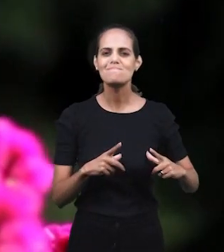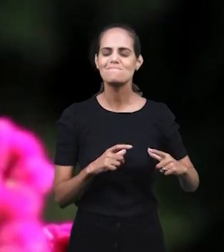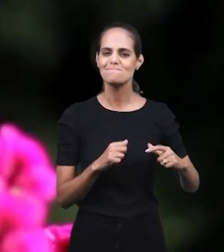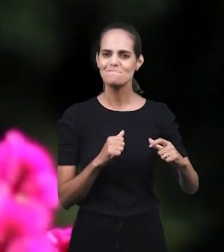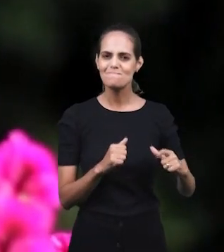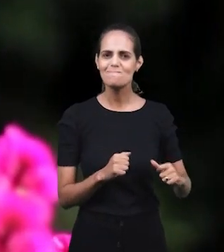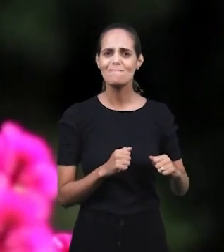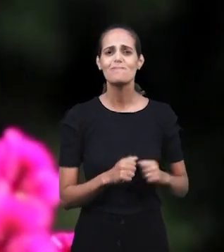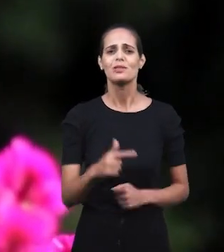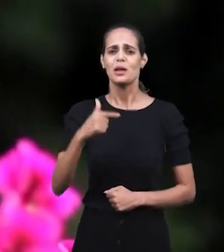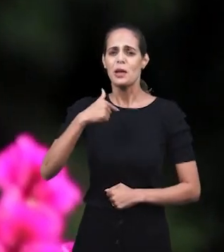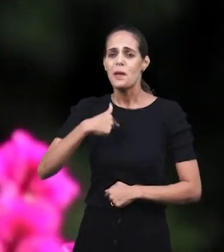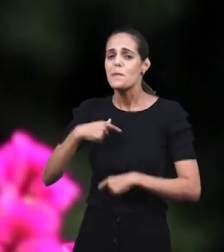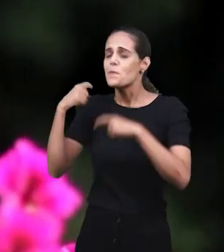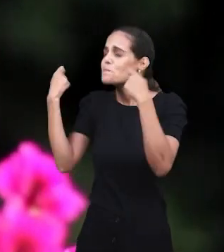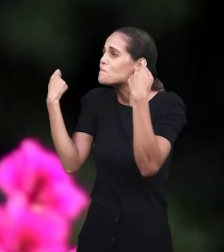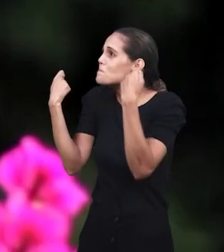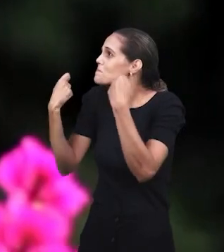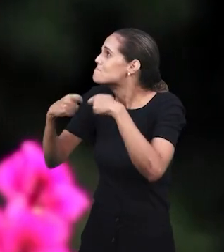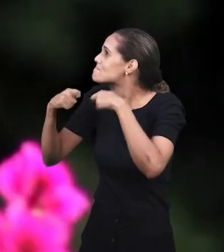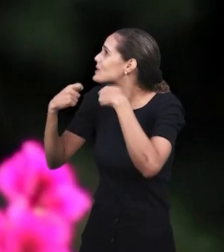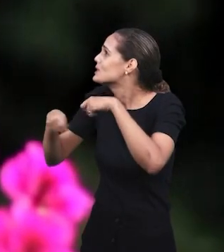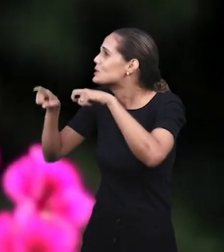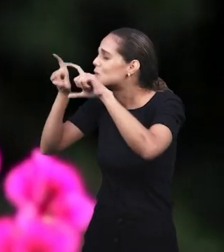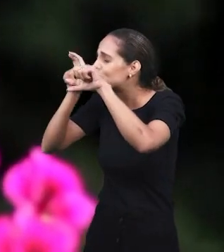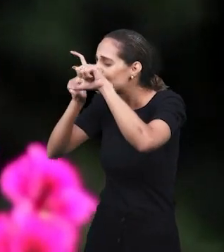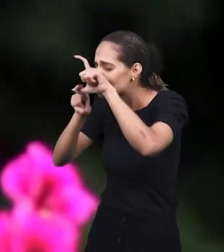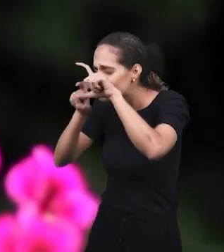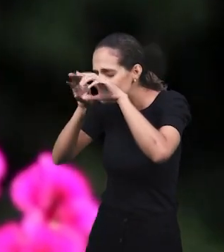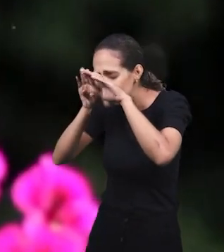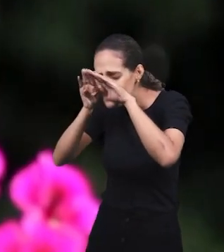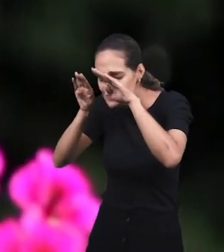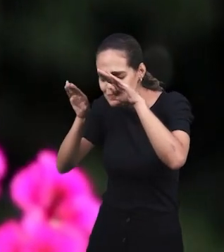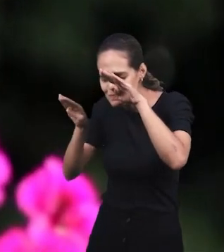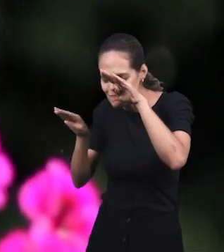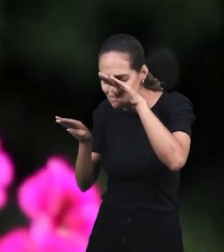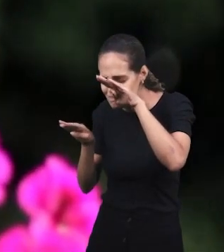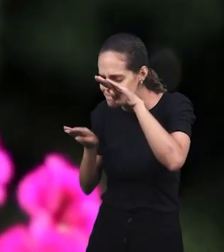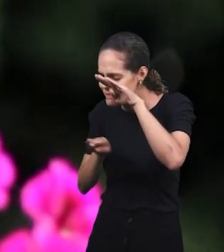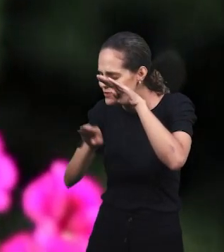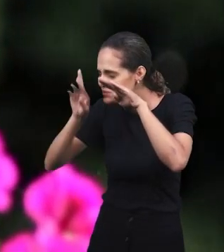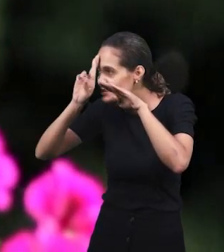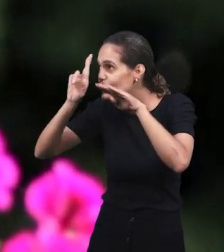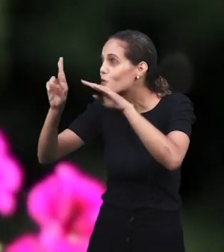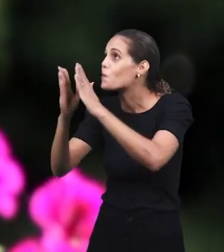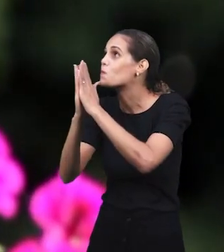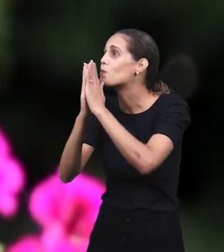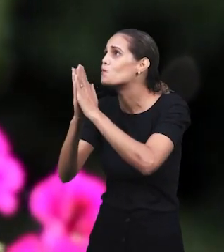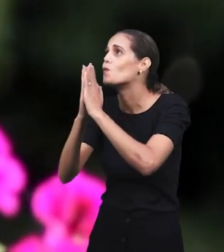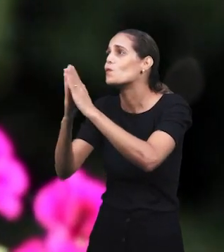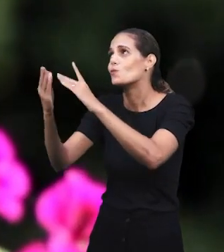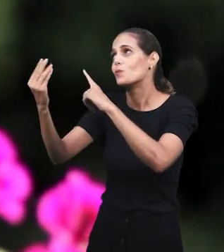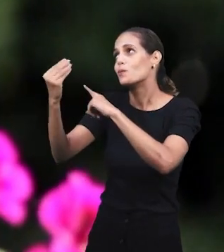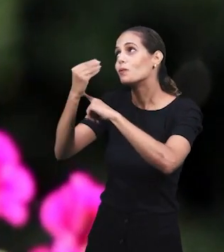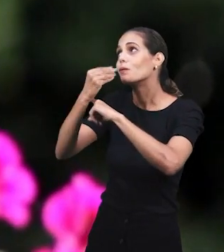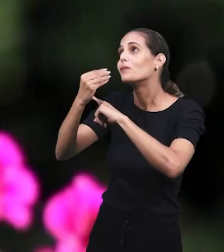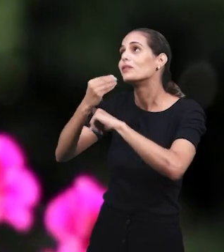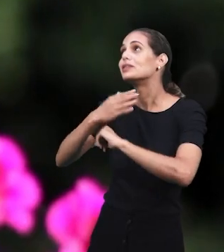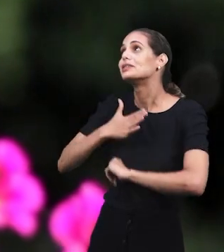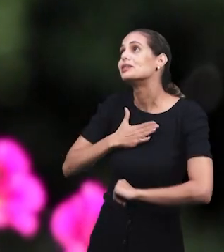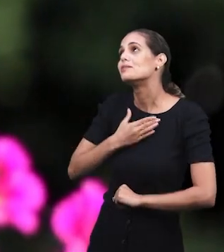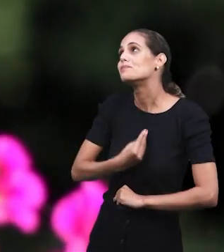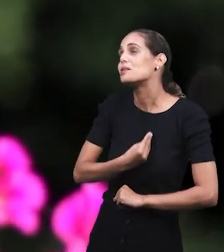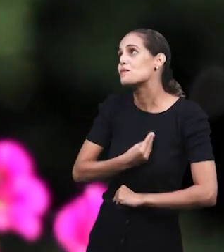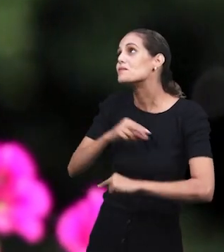Я так слаб, я так мал, по заботе обо мне со своей